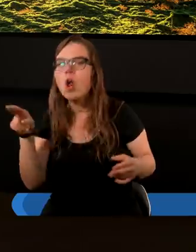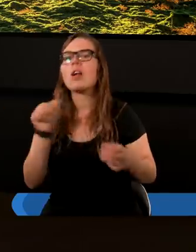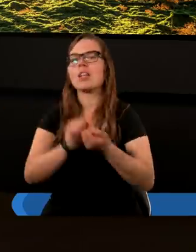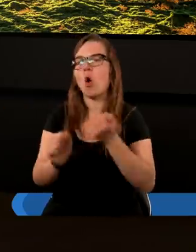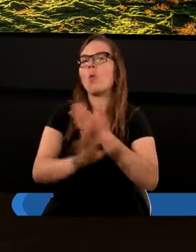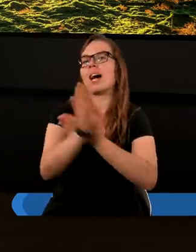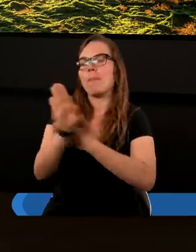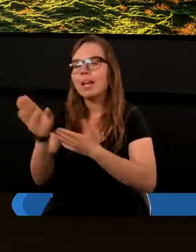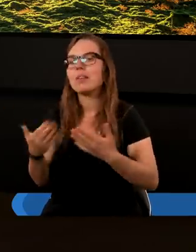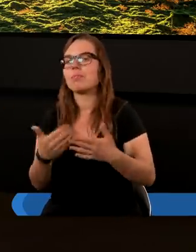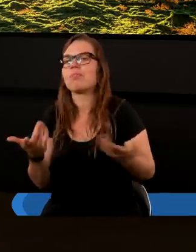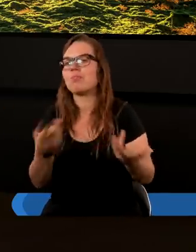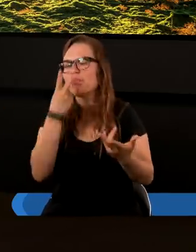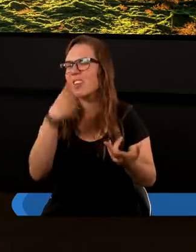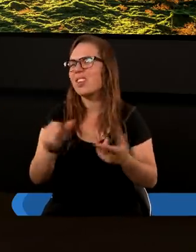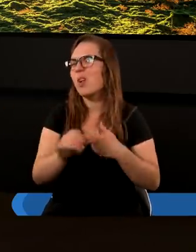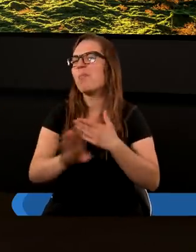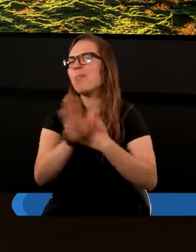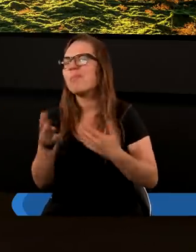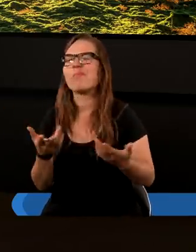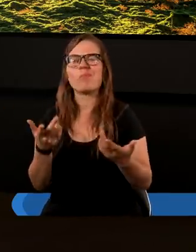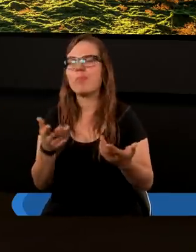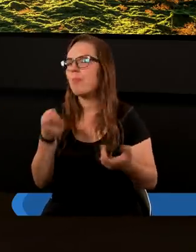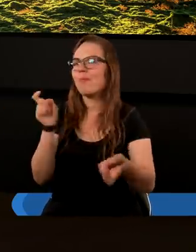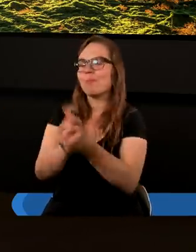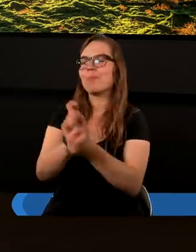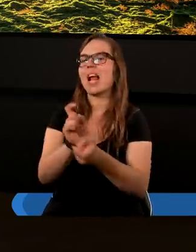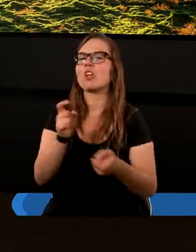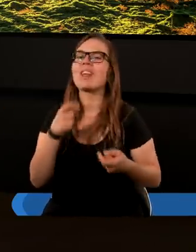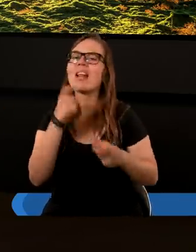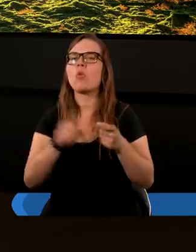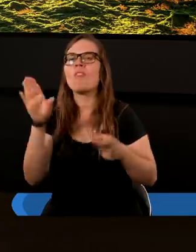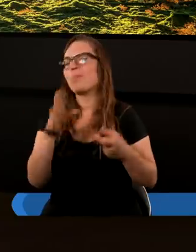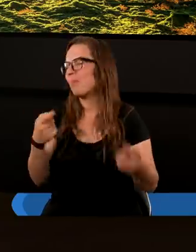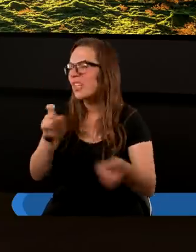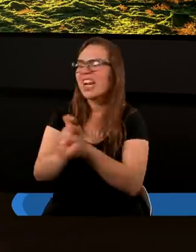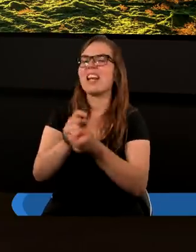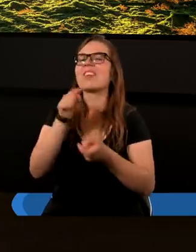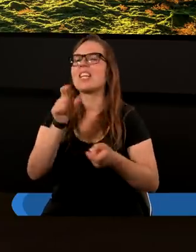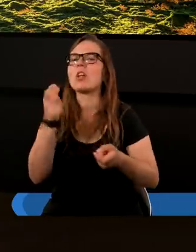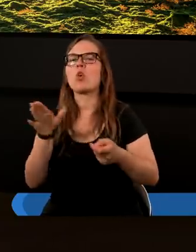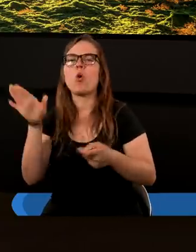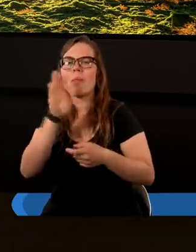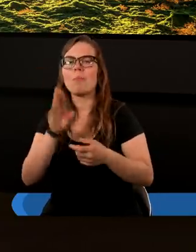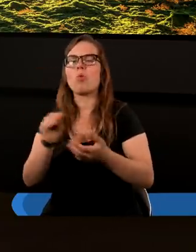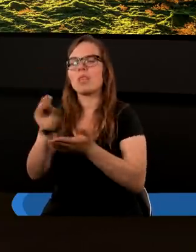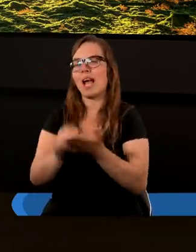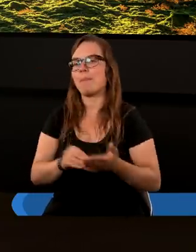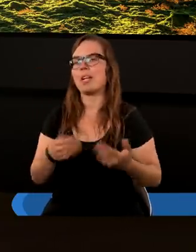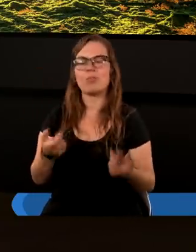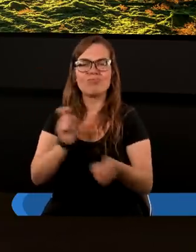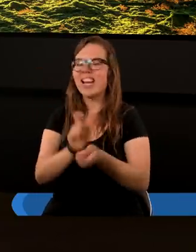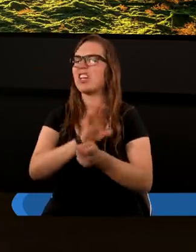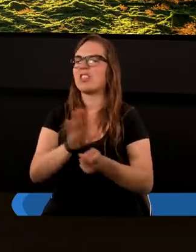reprezentowane, ale to są poglądy wbrew Słowu Bożemu wbrew temu, co napisał Bóg.